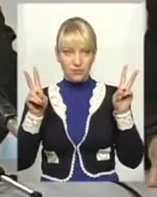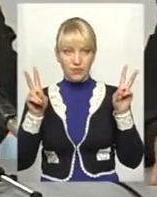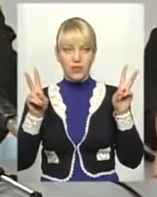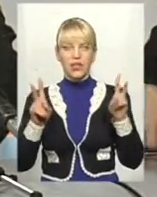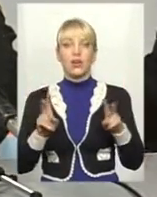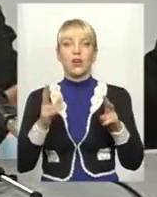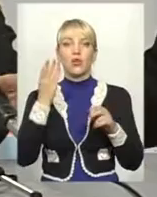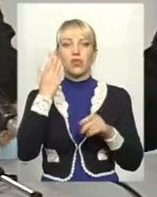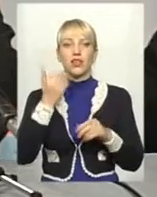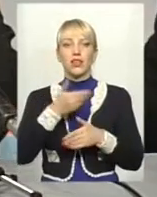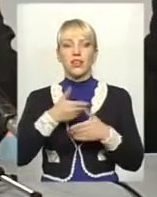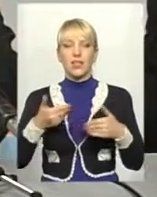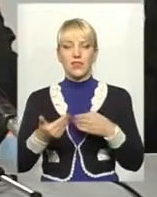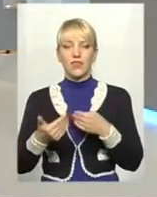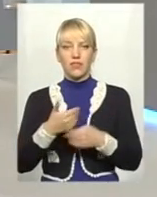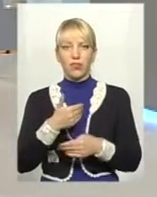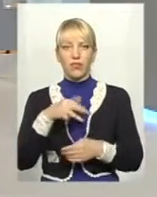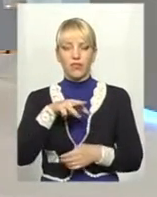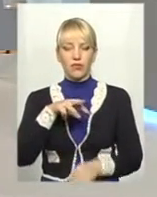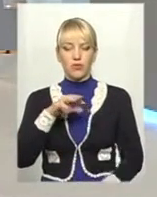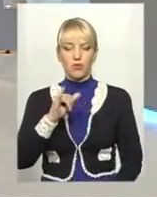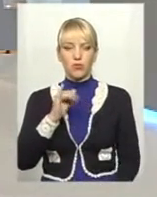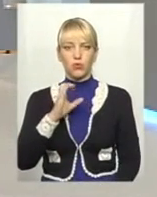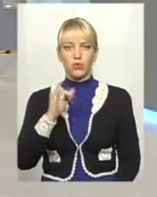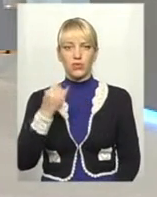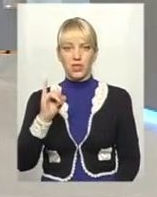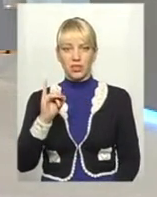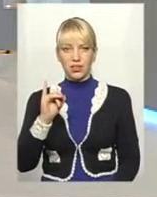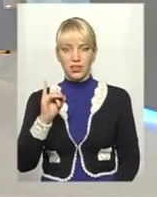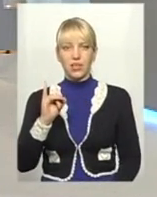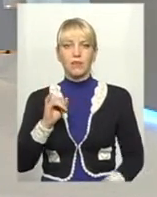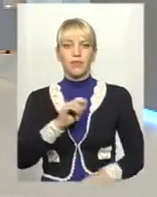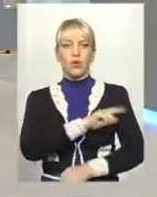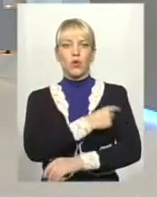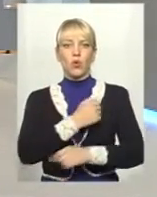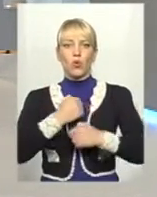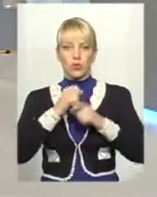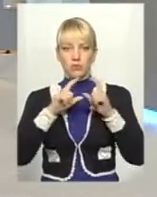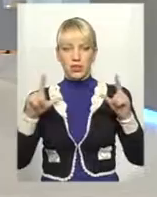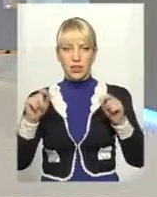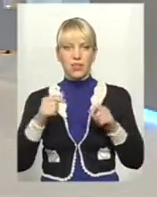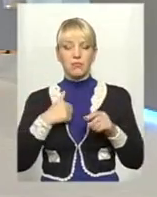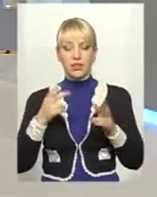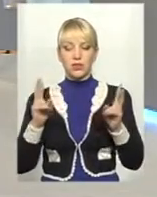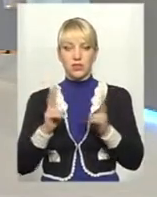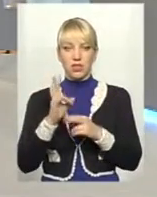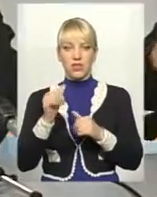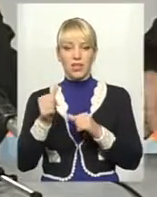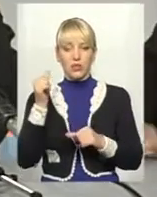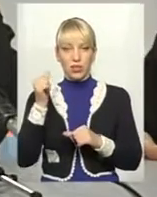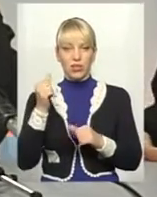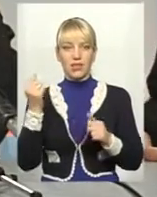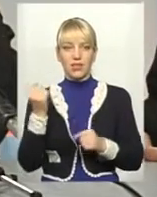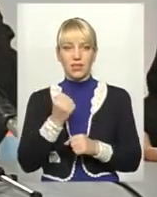Коли нас відвідував пан Мусій Олег у госпіталь, і ми його зустріли на тій неділі, і я був